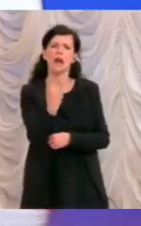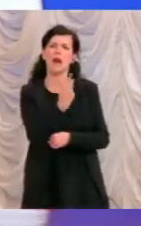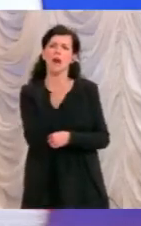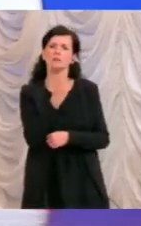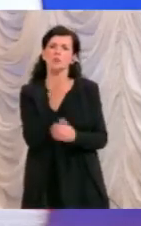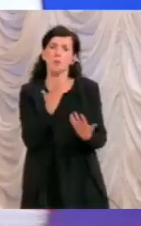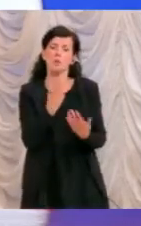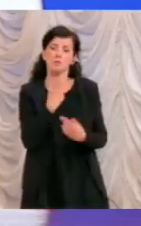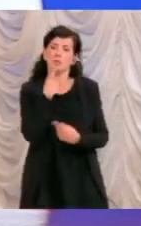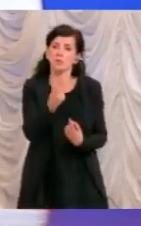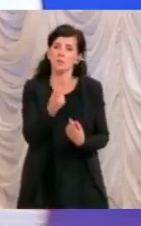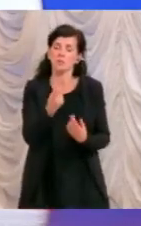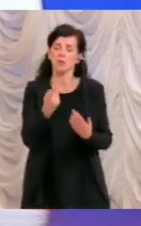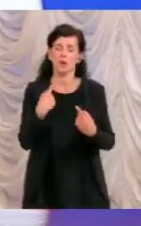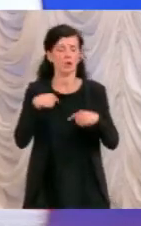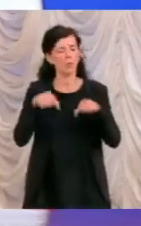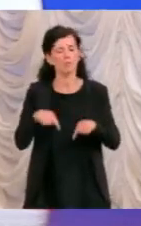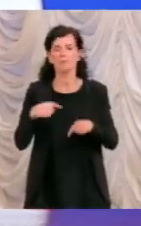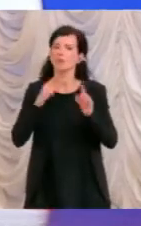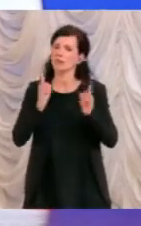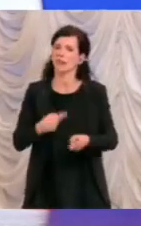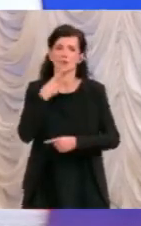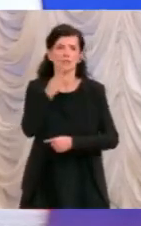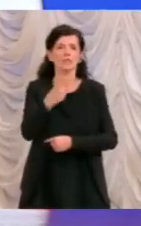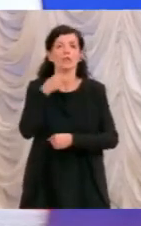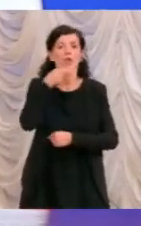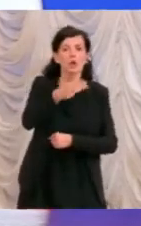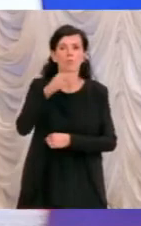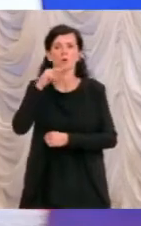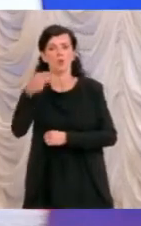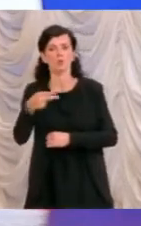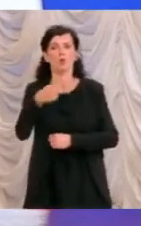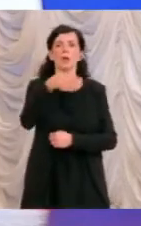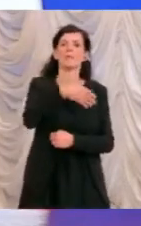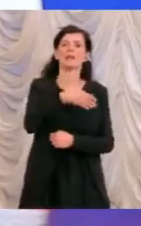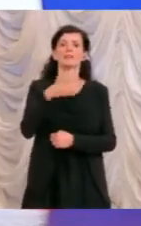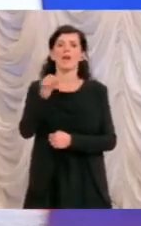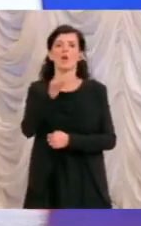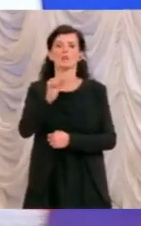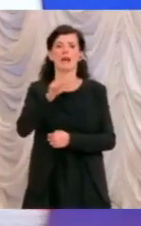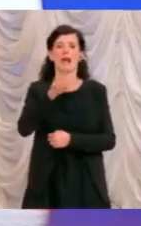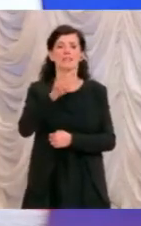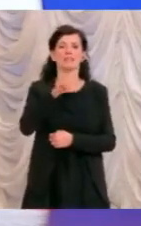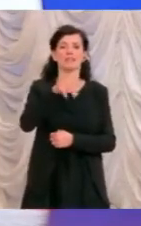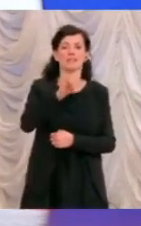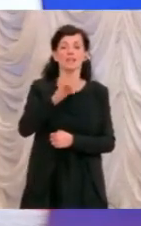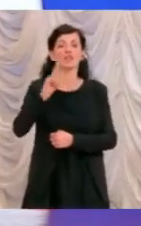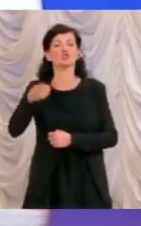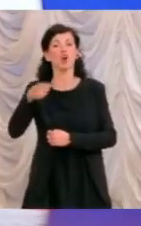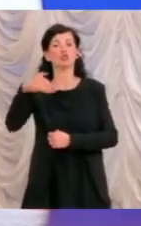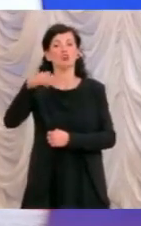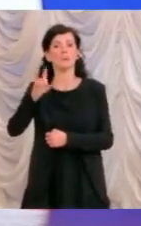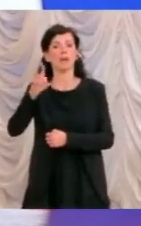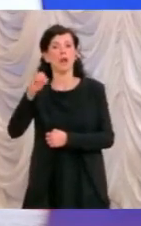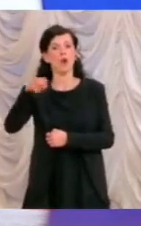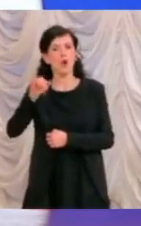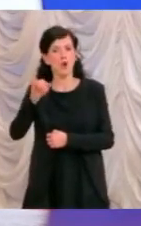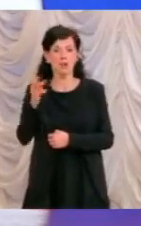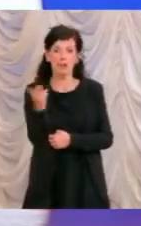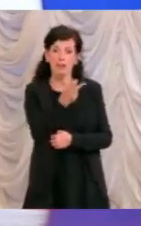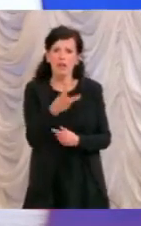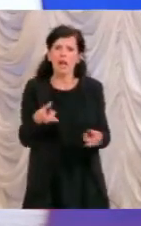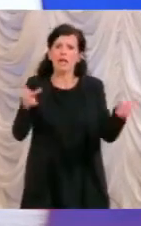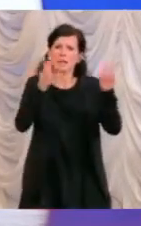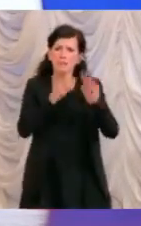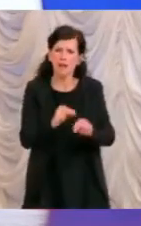volta lo devo dire, devo fare nomi e cognomi da Matteo Salvini e Giorgia Meloni. Lo stanno ripetendo dalla